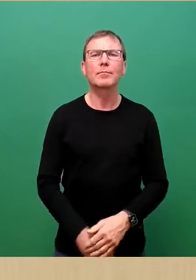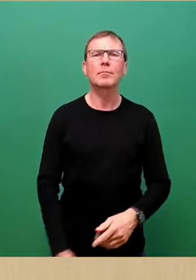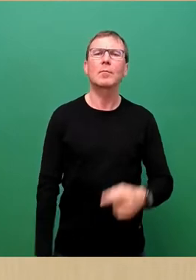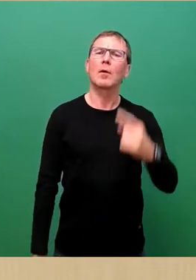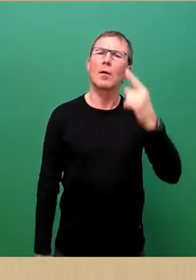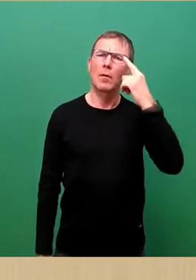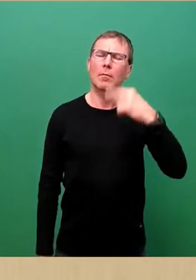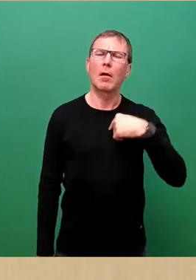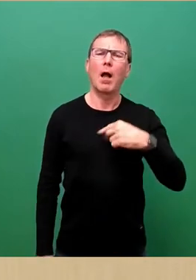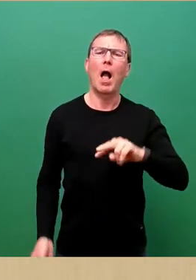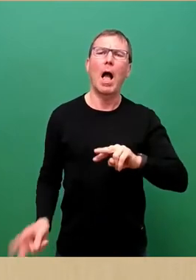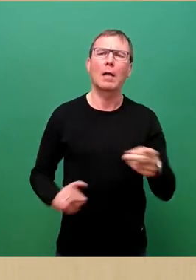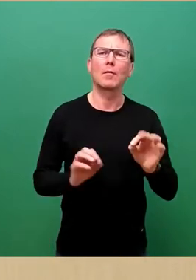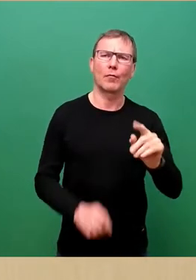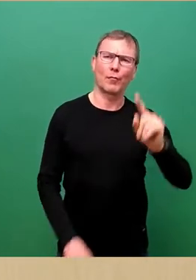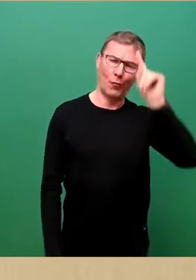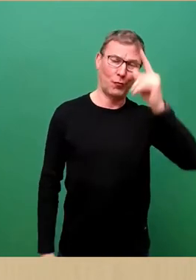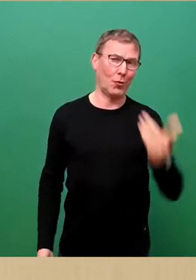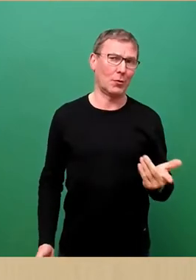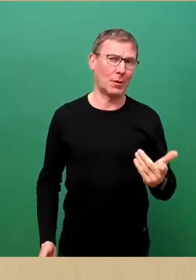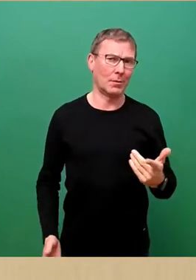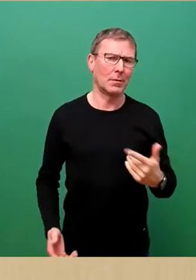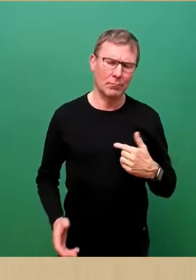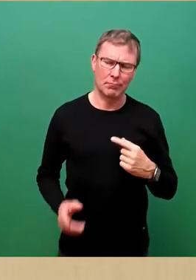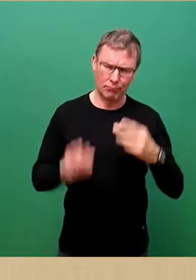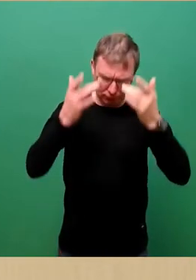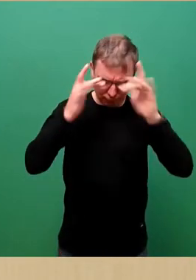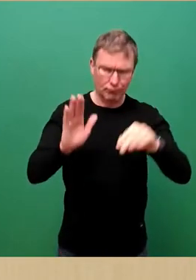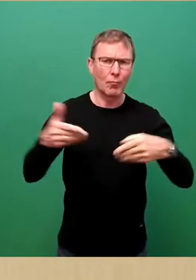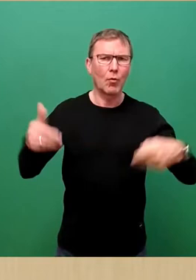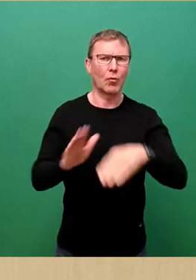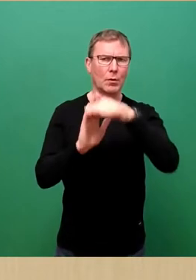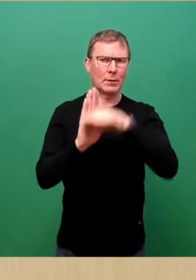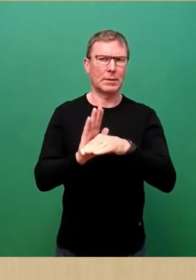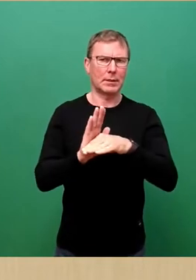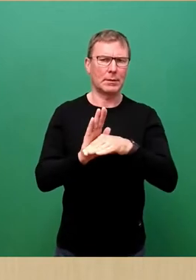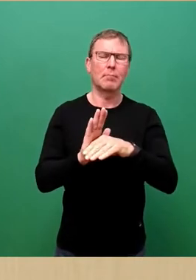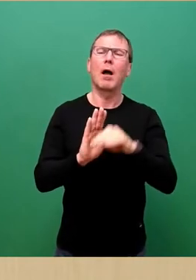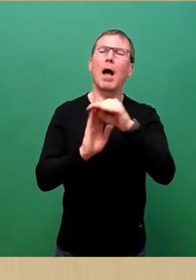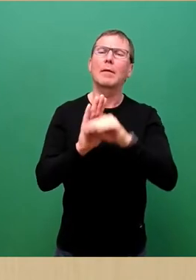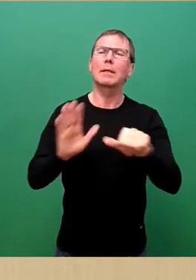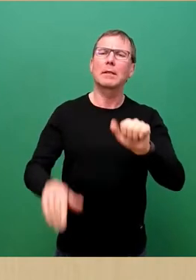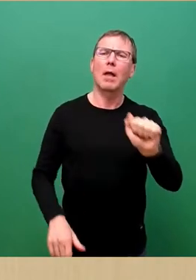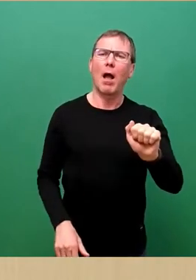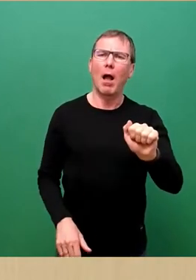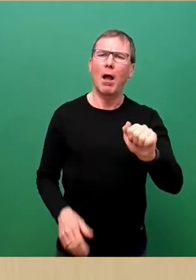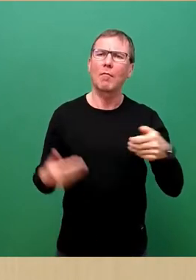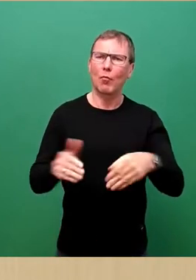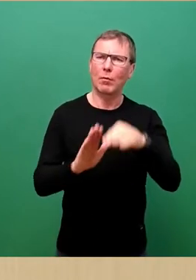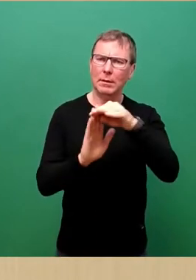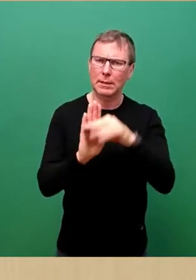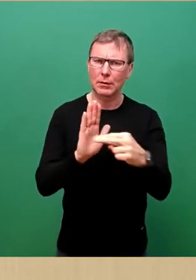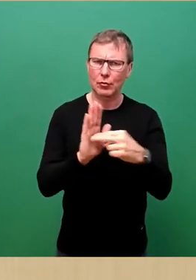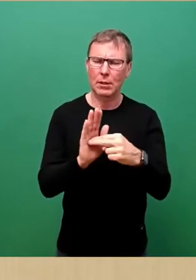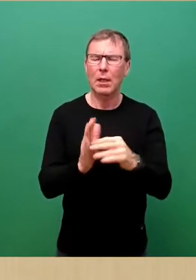Alternative für Deutschland uns zum Grundgesetz. Im Artikel 16a Absatz 1 dieses Grundgesetzes heißt es schlicht